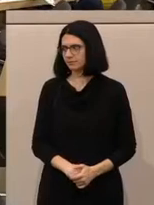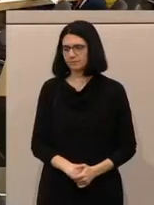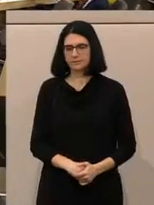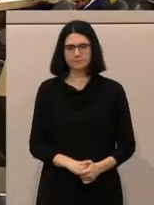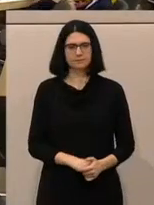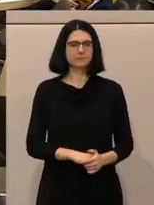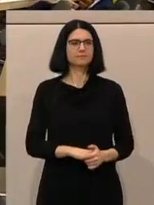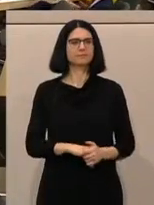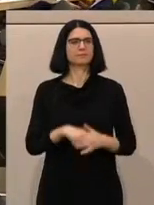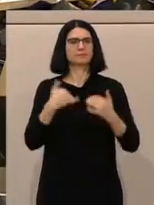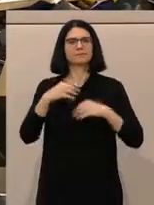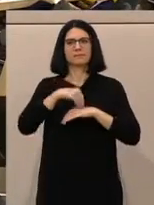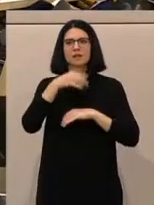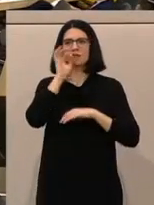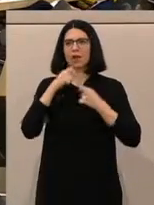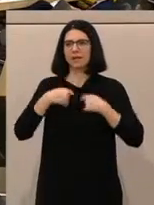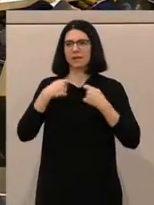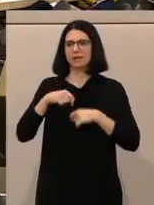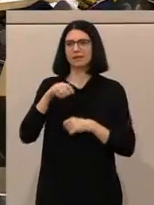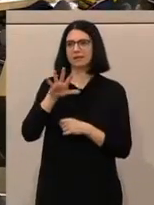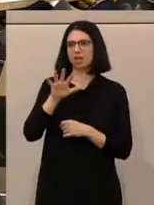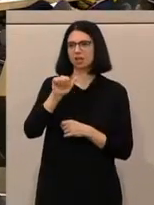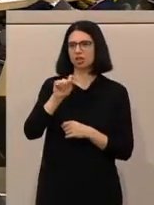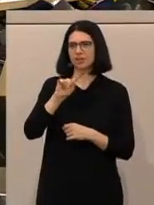Zu Wort gemeldet ist die Frau Abgeordnete Schatz.